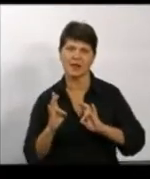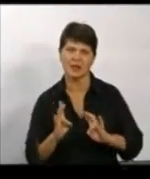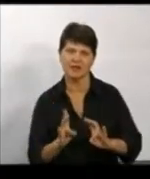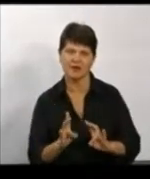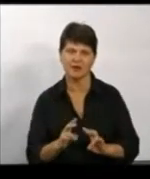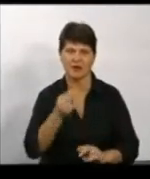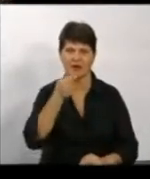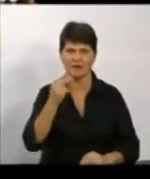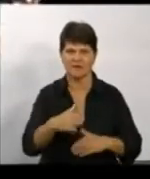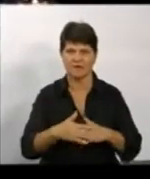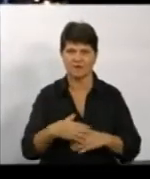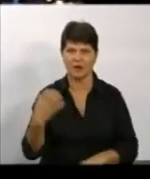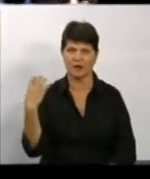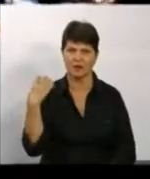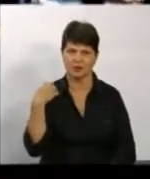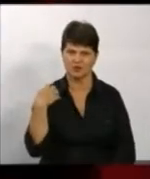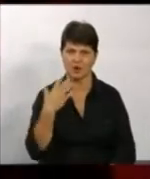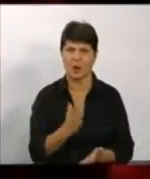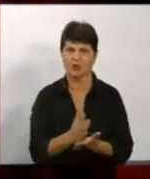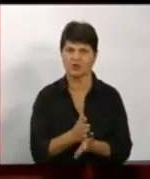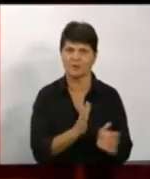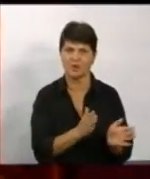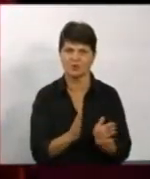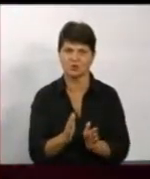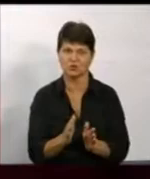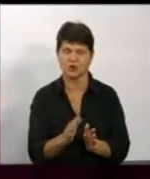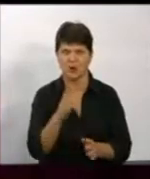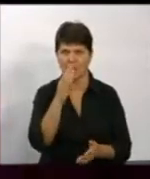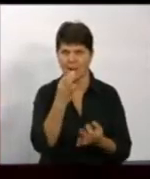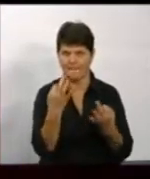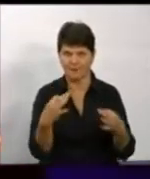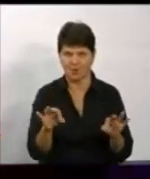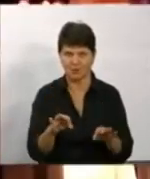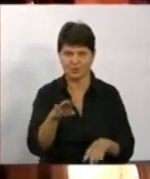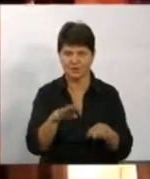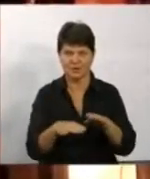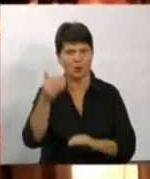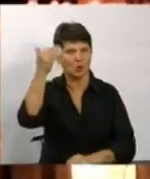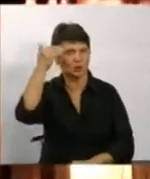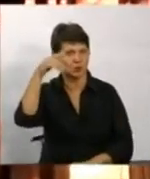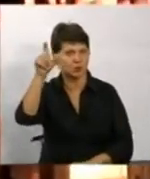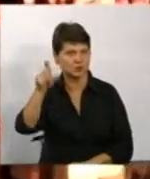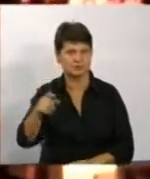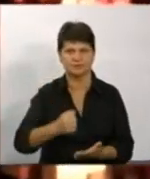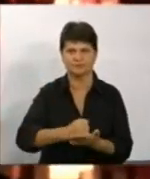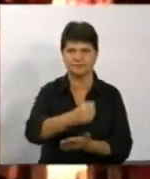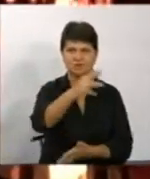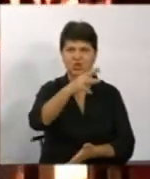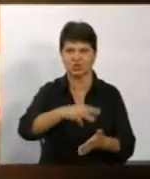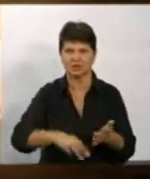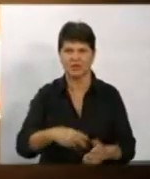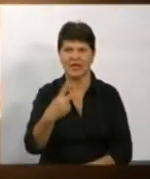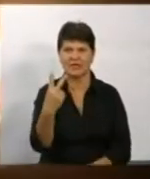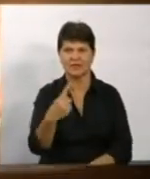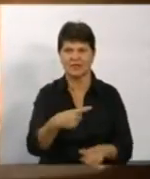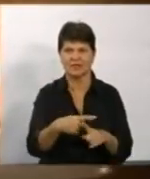Винним визнали начальника режимної служби. За те, що пропустив на територію складу сторонніх. Йому призначили штраф у 2,5